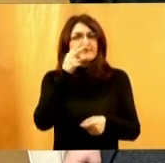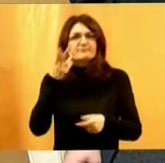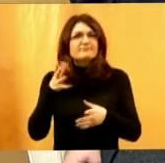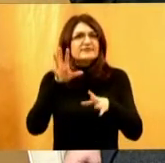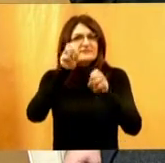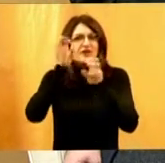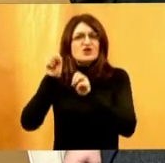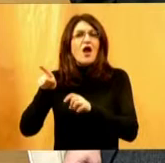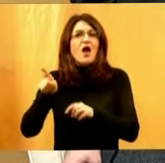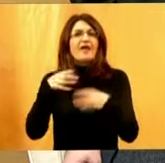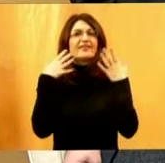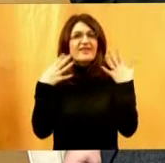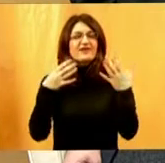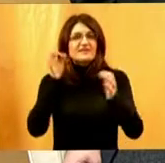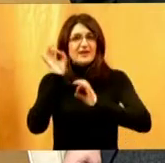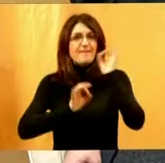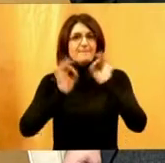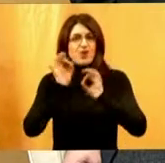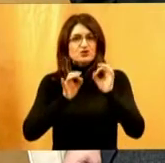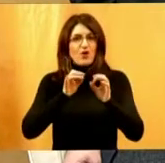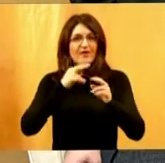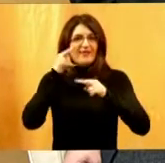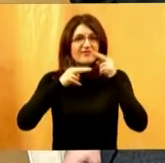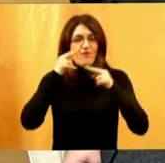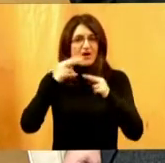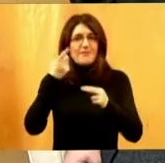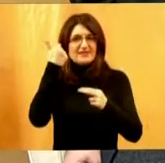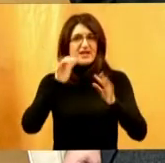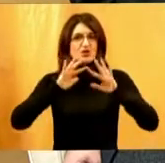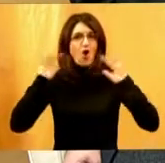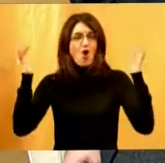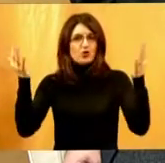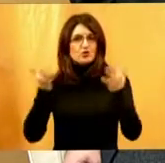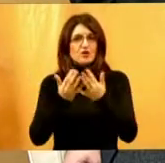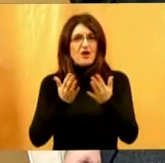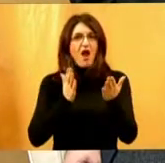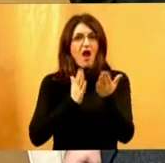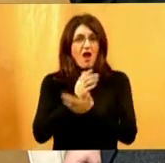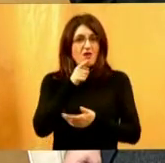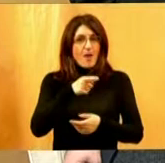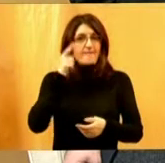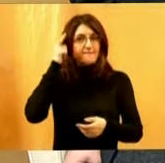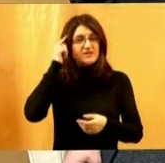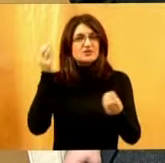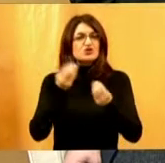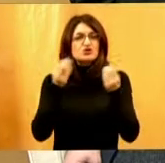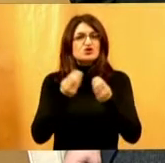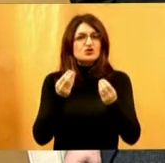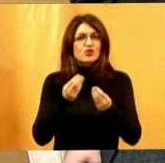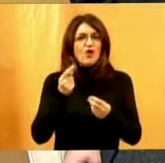90% informacija iz okruženja. Ako promislimo što znači